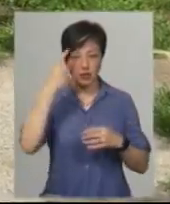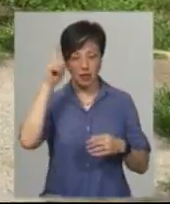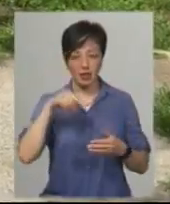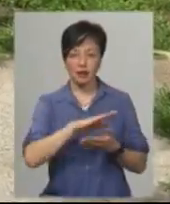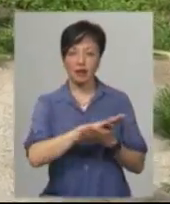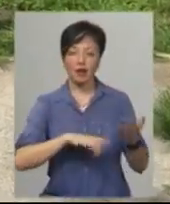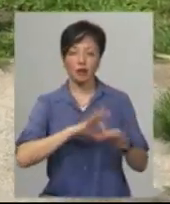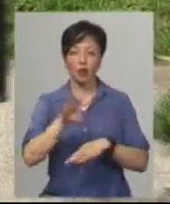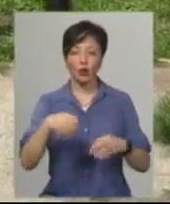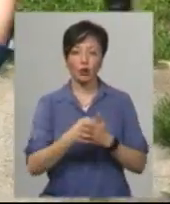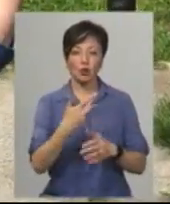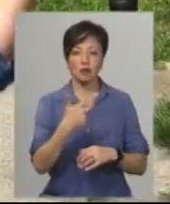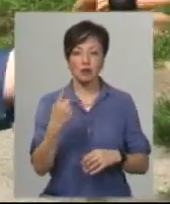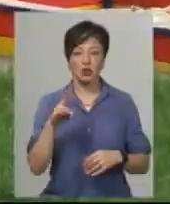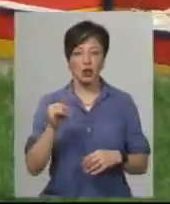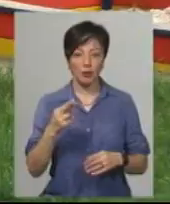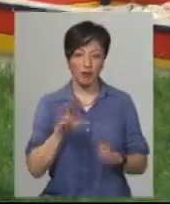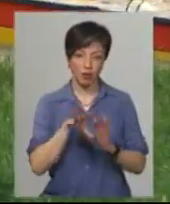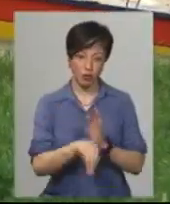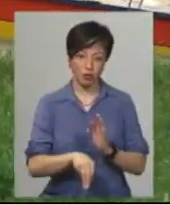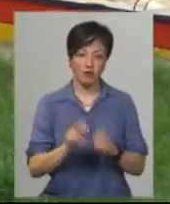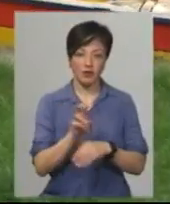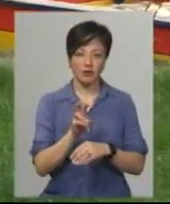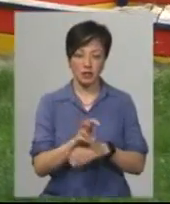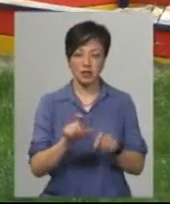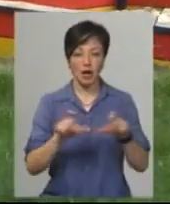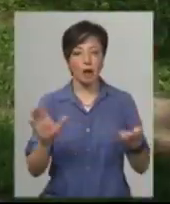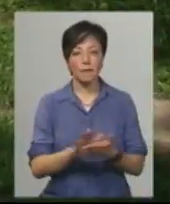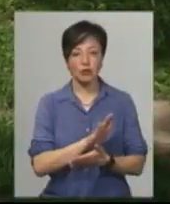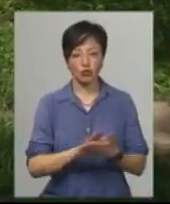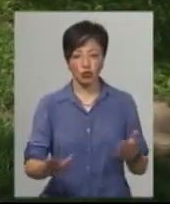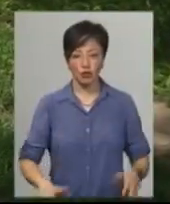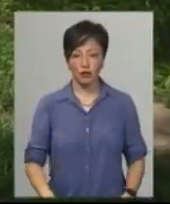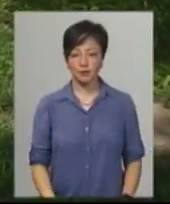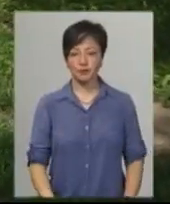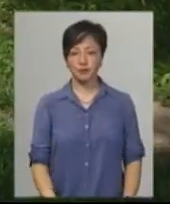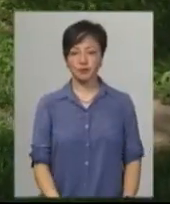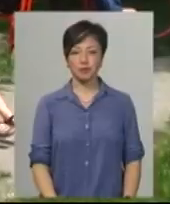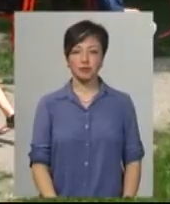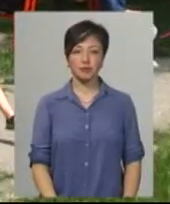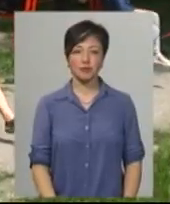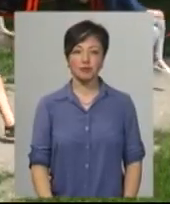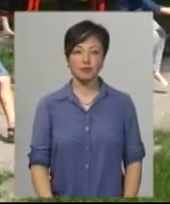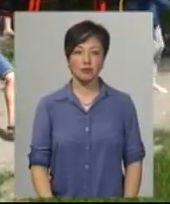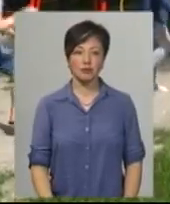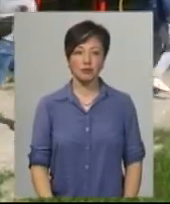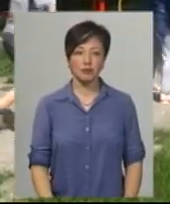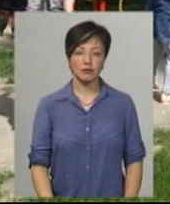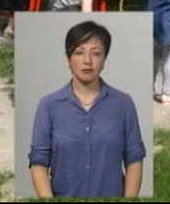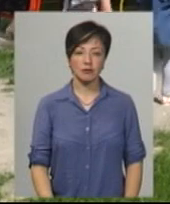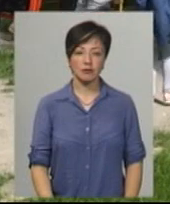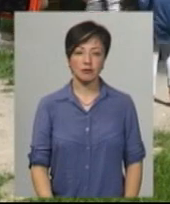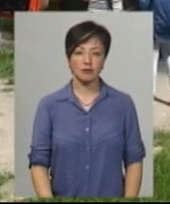Триватиме проєкт до 31 липня включно. Відвідування закладу безкоштовне. Катерина Шевчук, Дем'ян Цегольник. Новини на Суспільному.